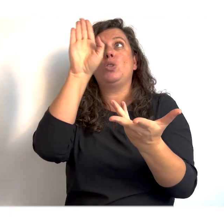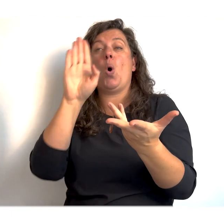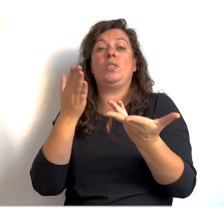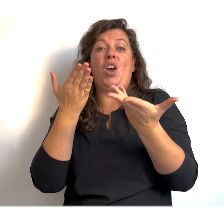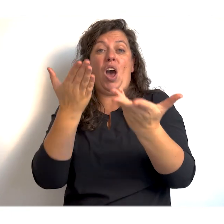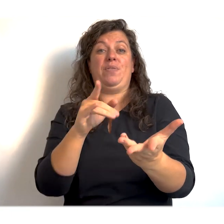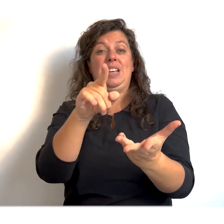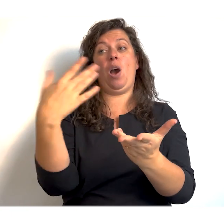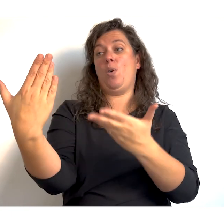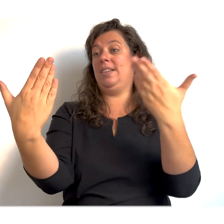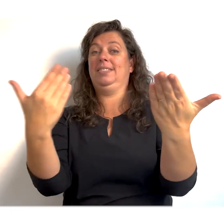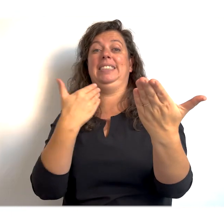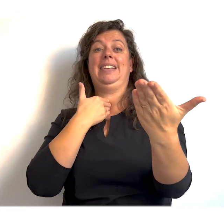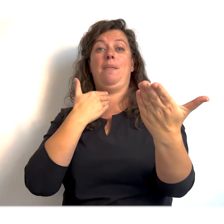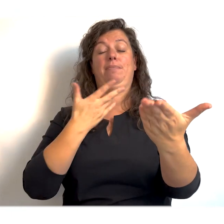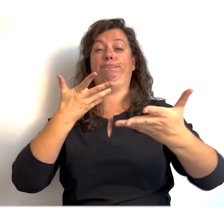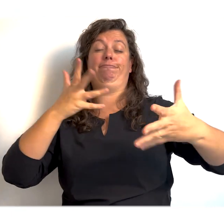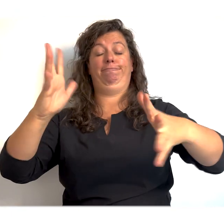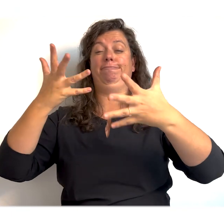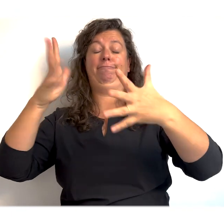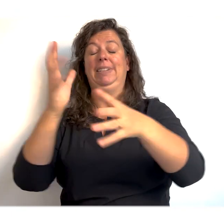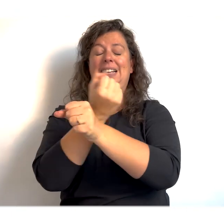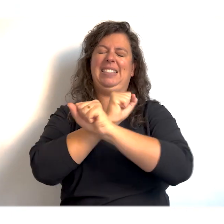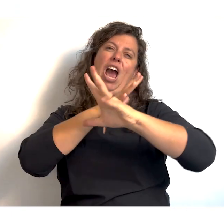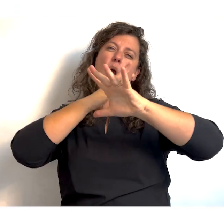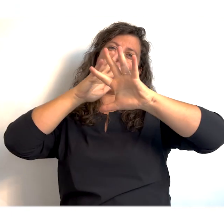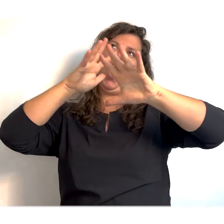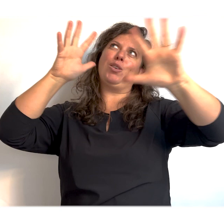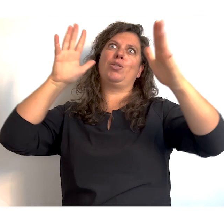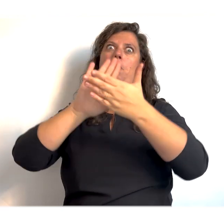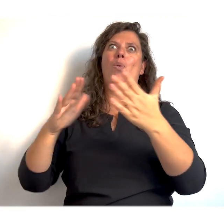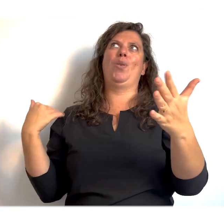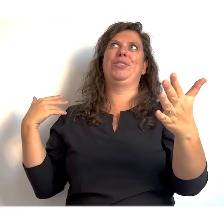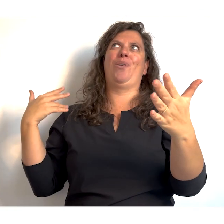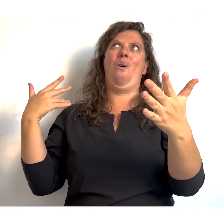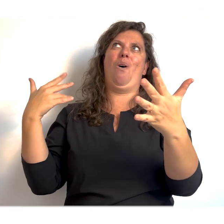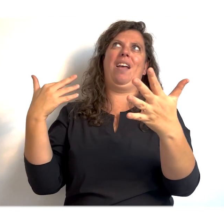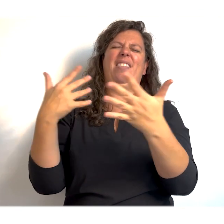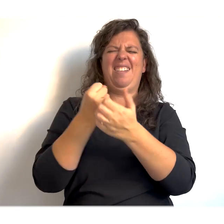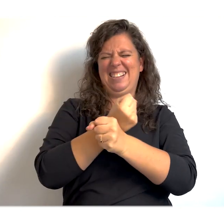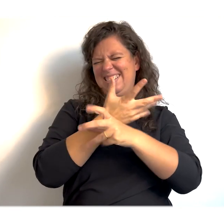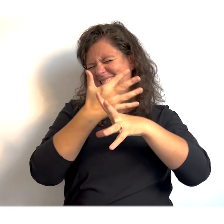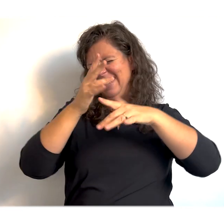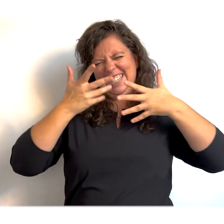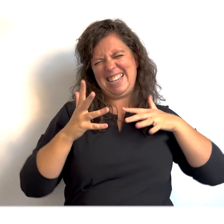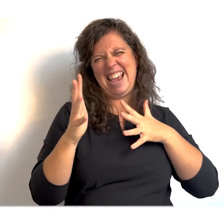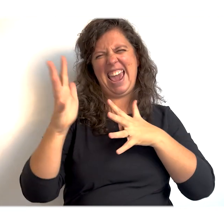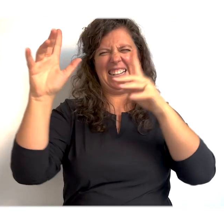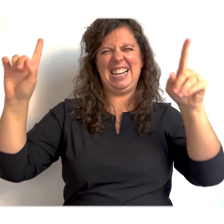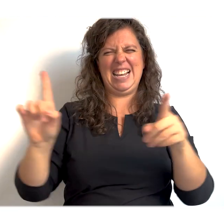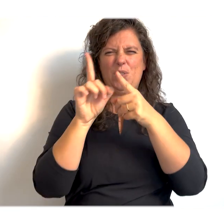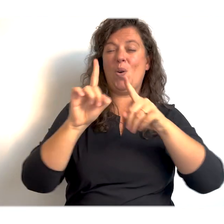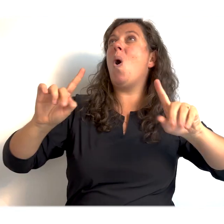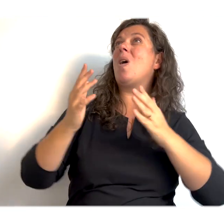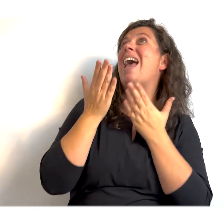Want God gaf jou een stem. En juich als nooit tevoren. En zing